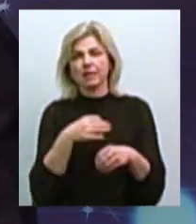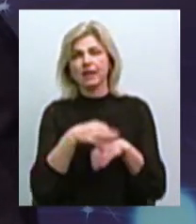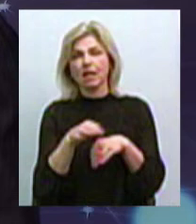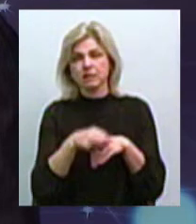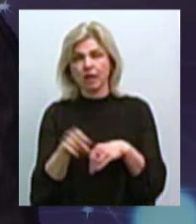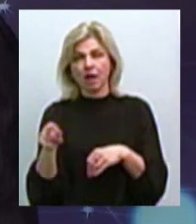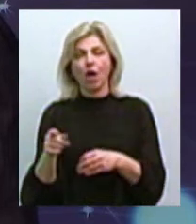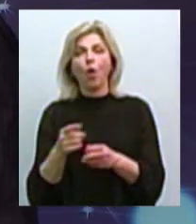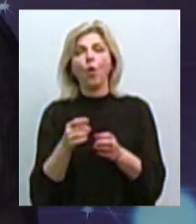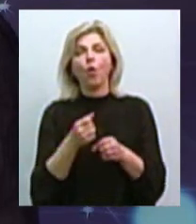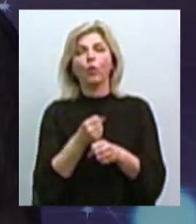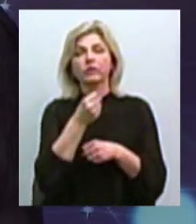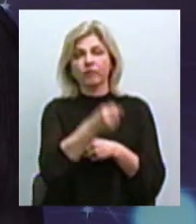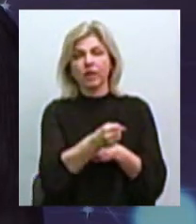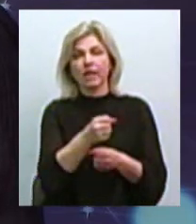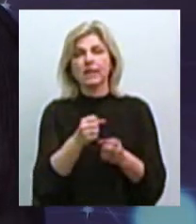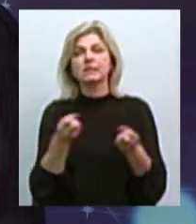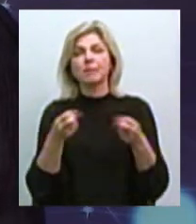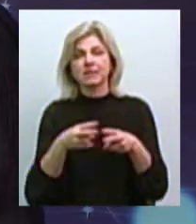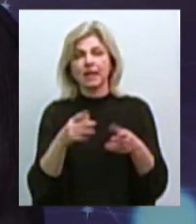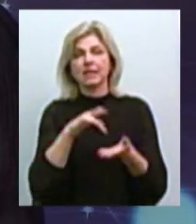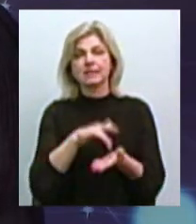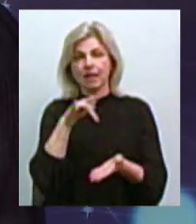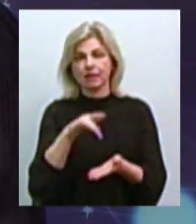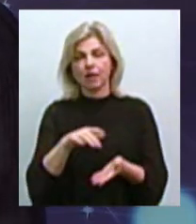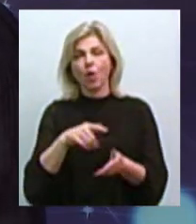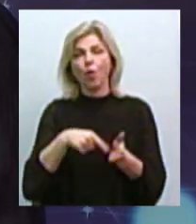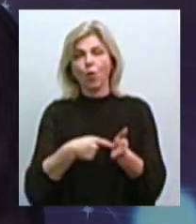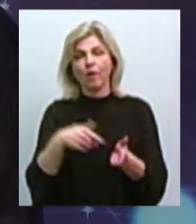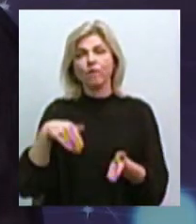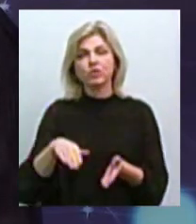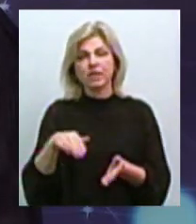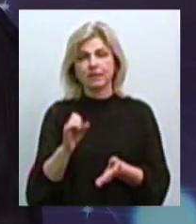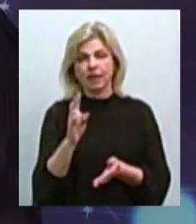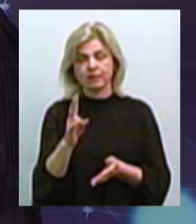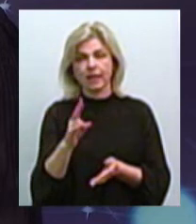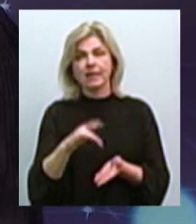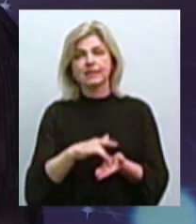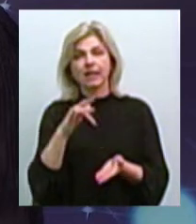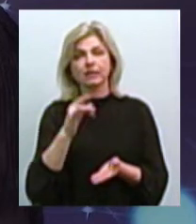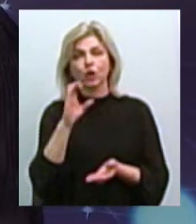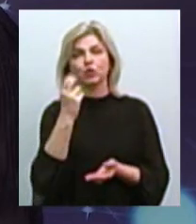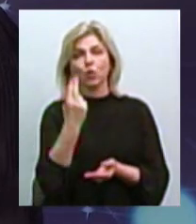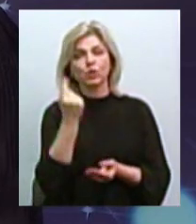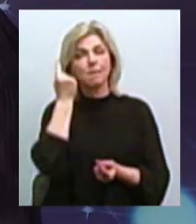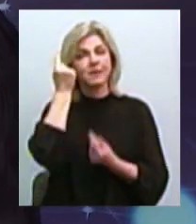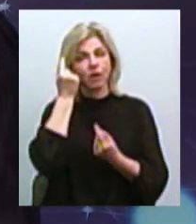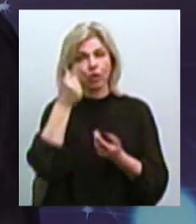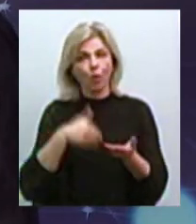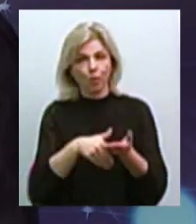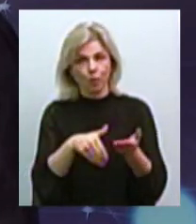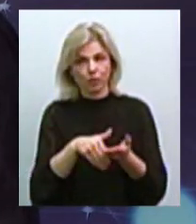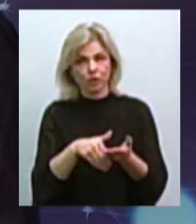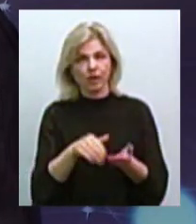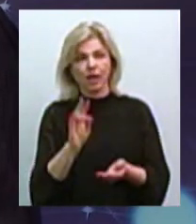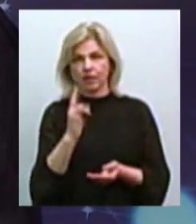центри. В якій? У нас є в Вознесенській центр психологічно-соціальної допомоги для В Вознесенській?